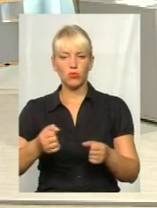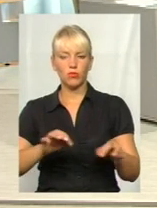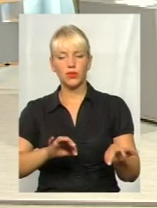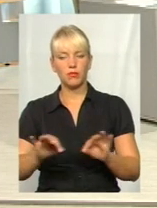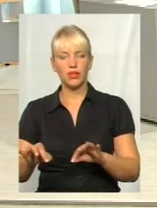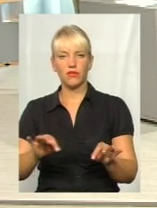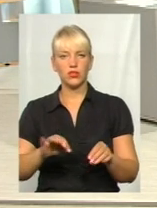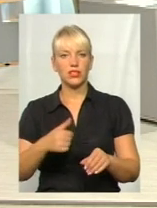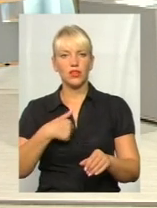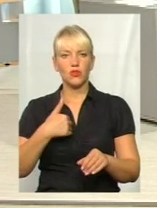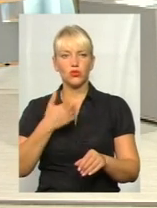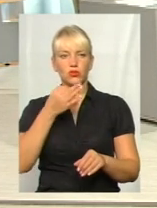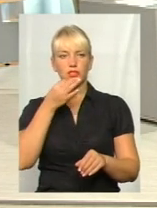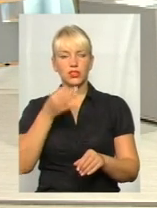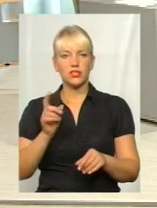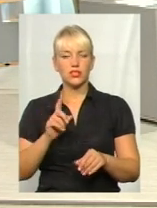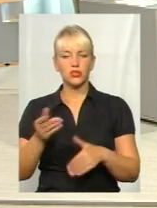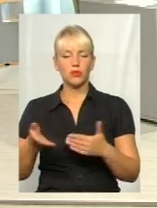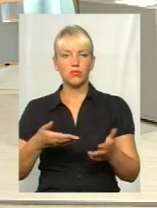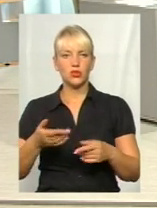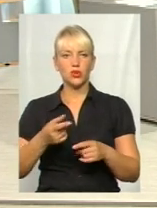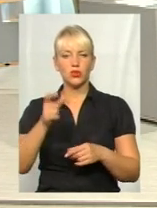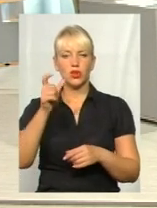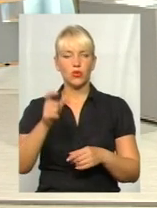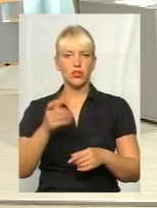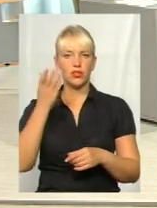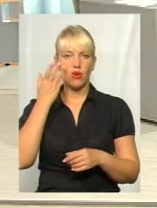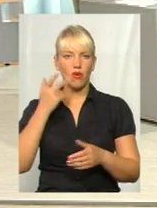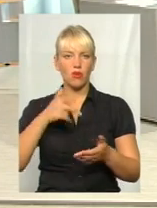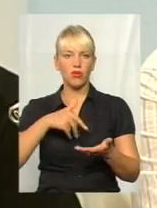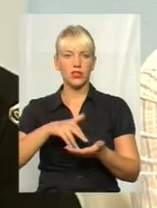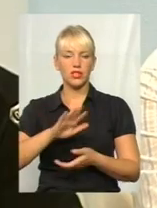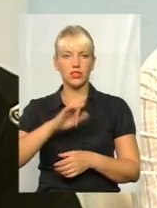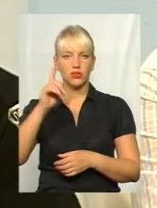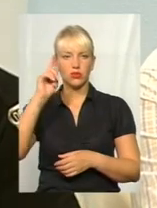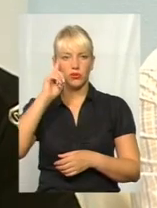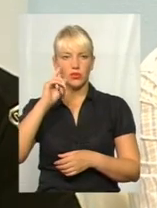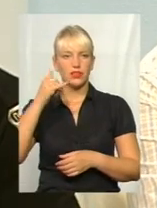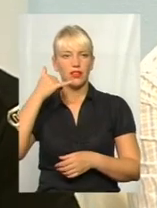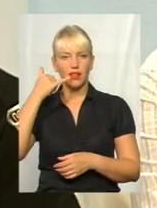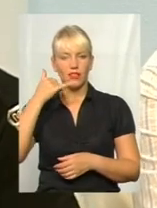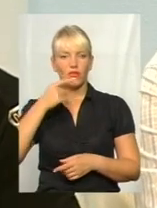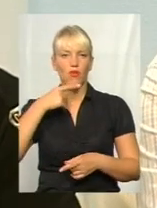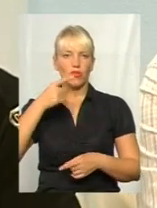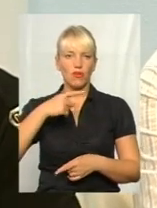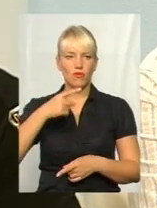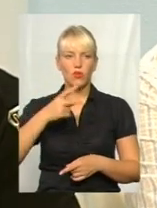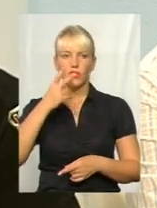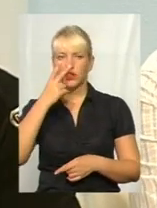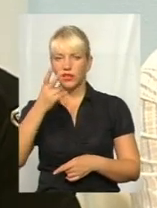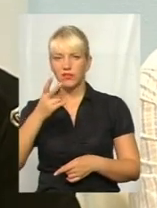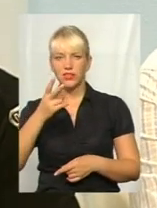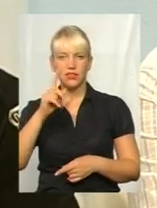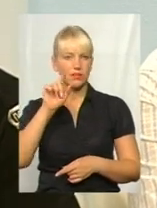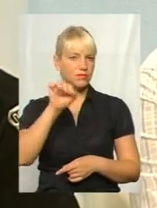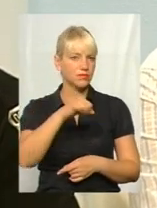Я хочу сказати, що пішоход – це людина, коли вона йде і не задумується, він телефон говорить, дивиться в другу,